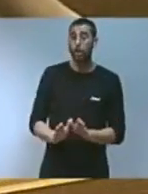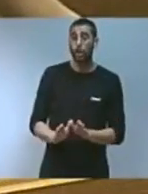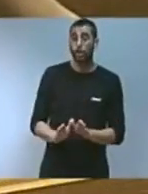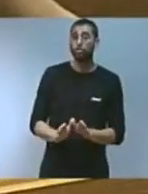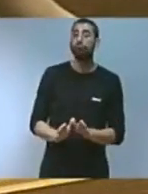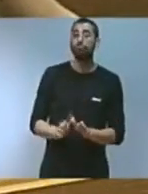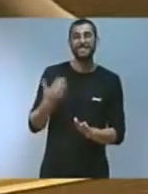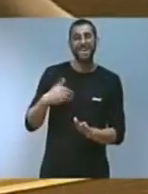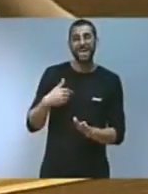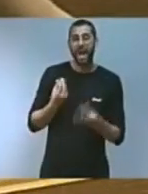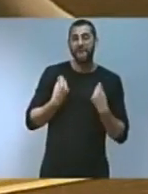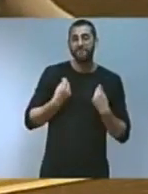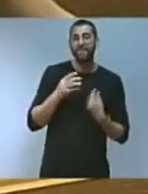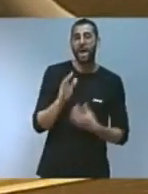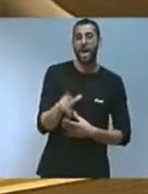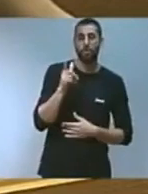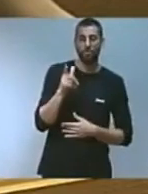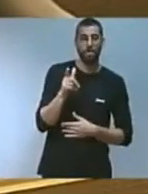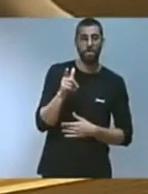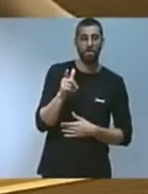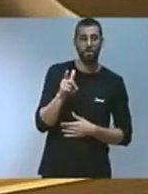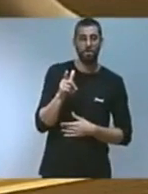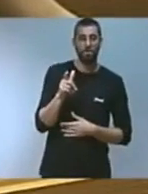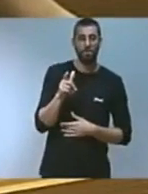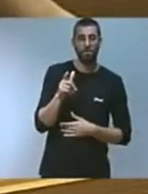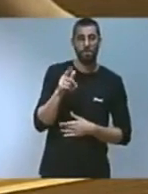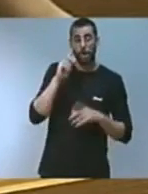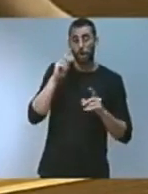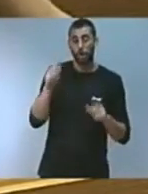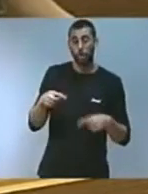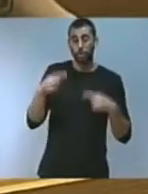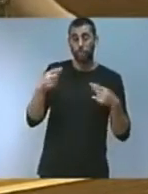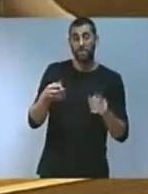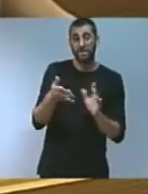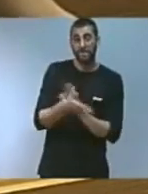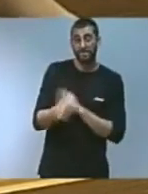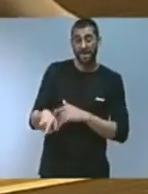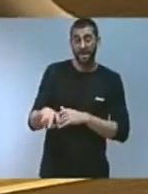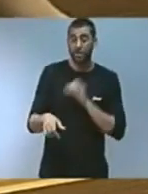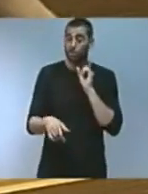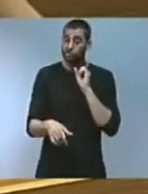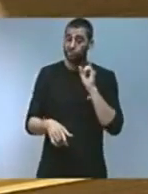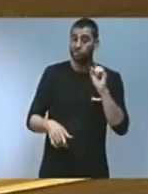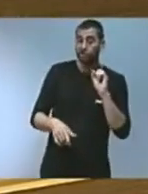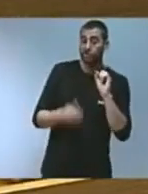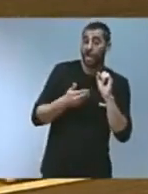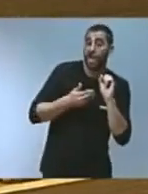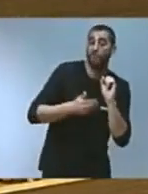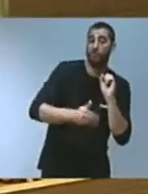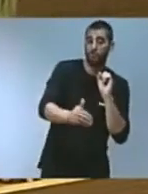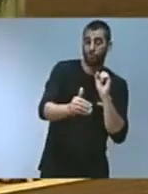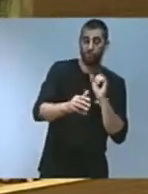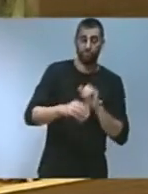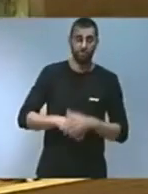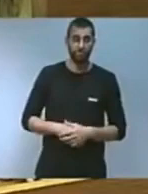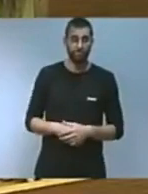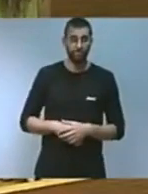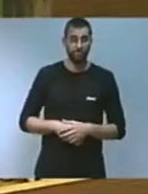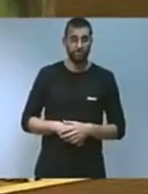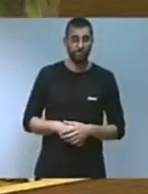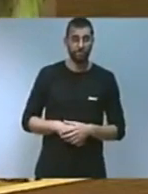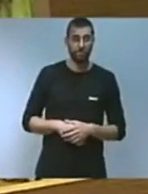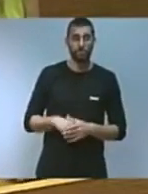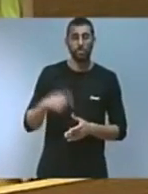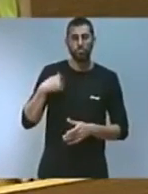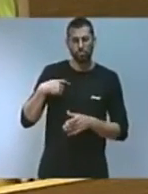que hem generat a Estada van a condicionar-los el avui i el demà. De fet, hem comès moltes